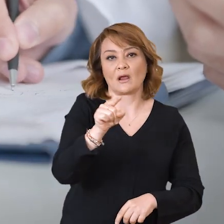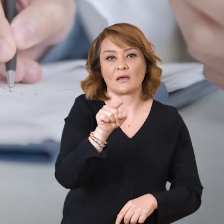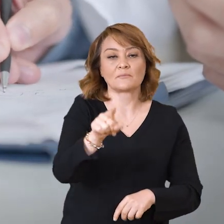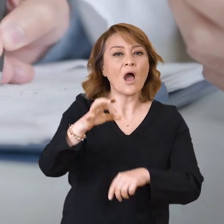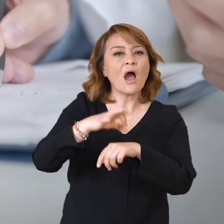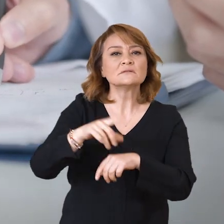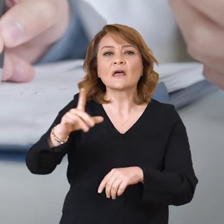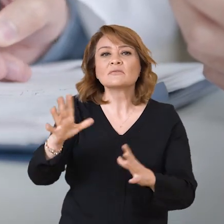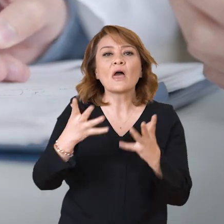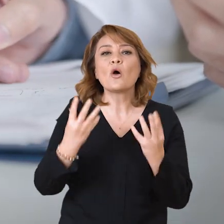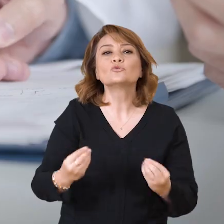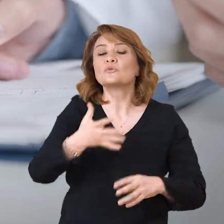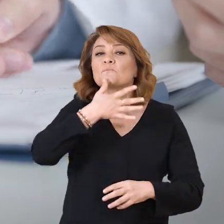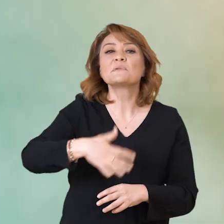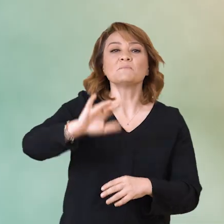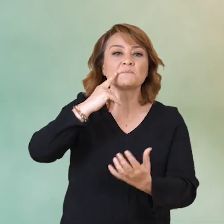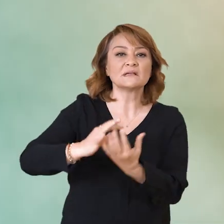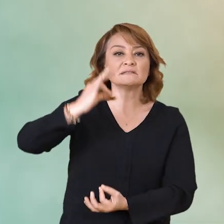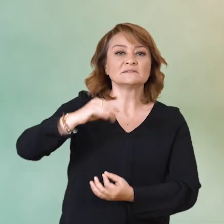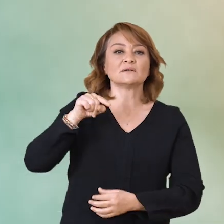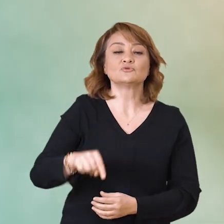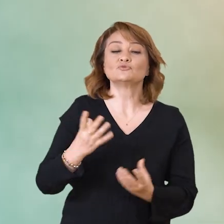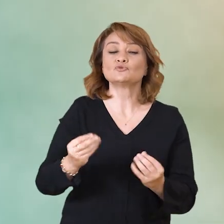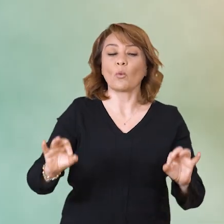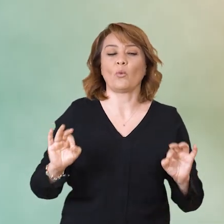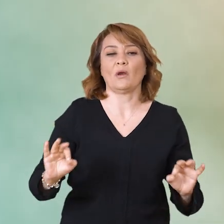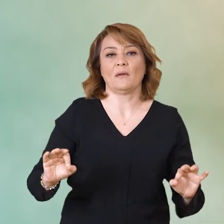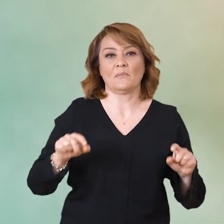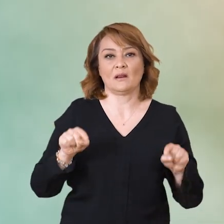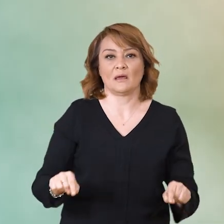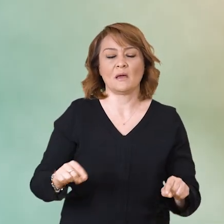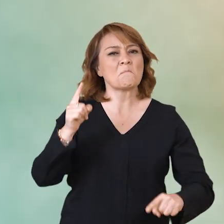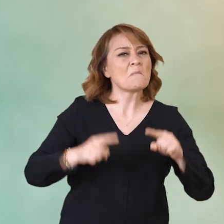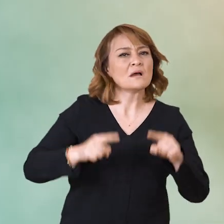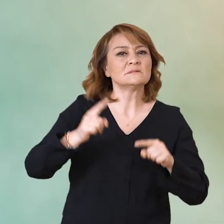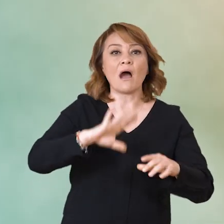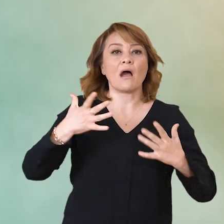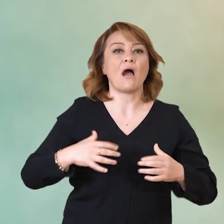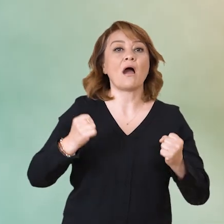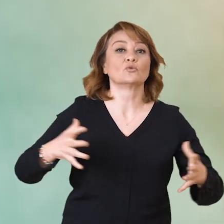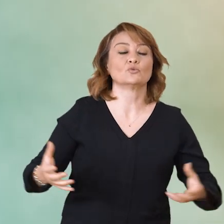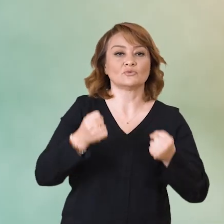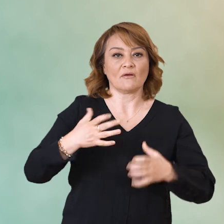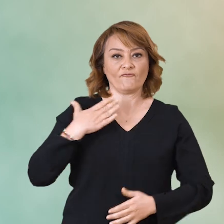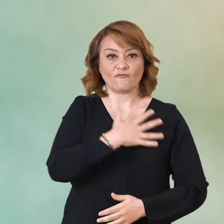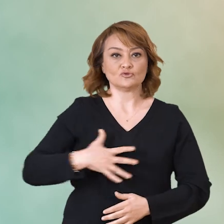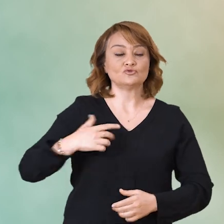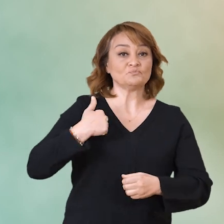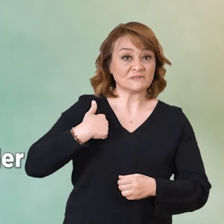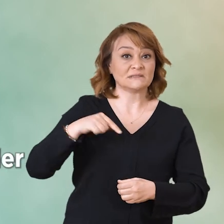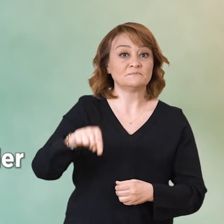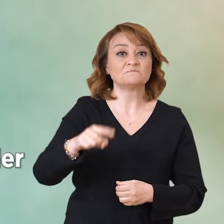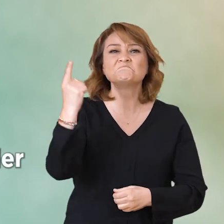hekim tarafından tanı koyulabilir. Hastalığının ne olduğunu bilmeyen biri için semptom çok önemlidir. Bazen hayat